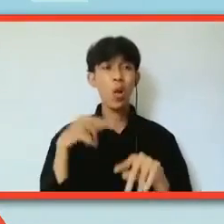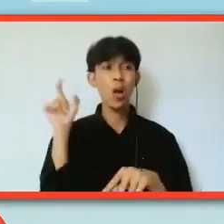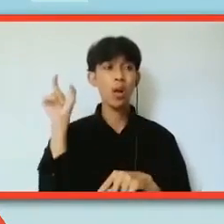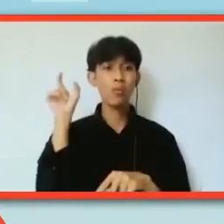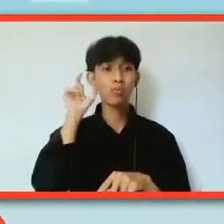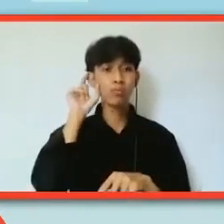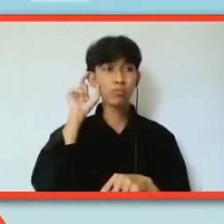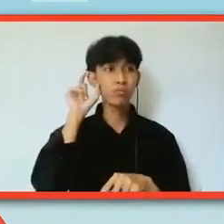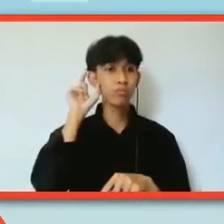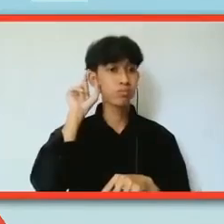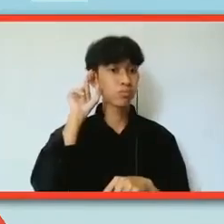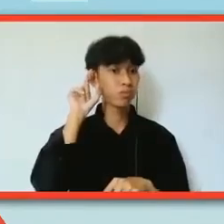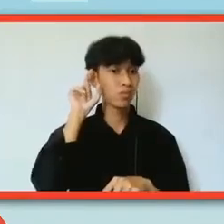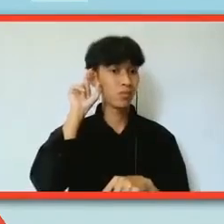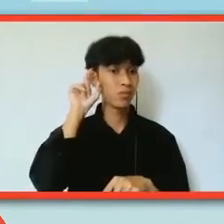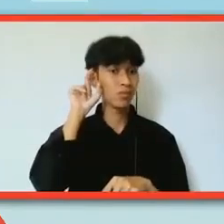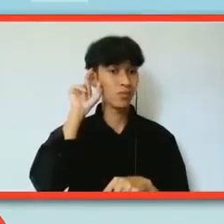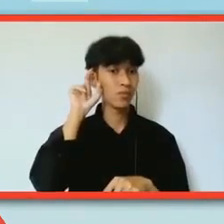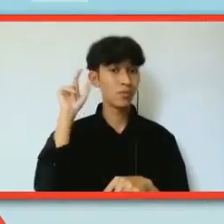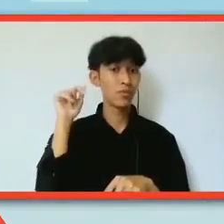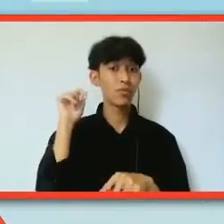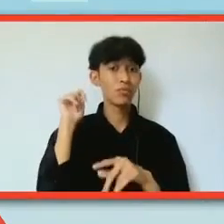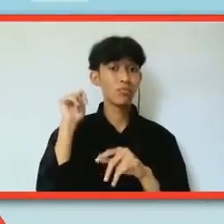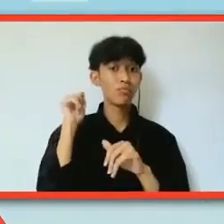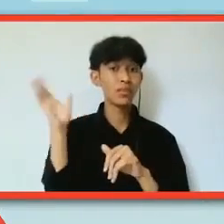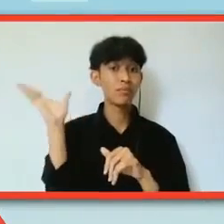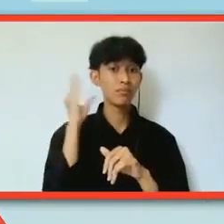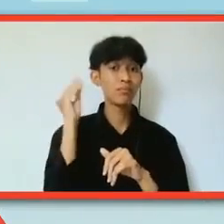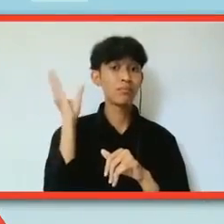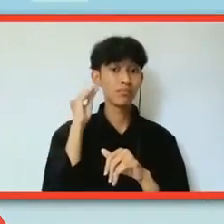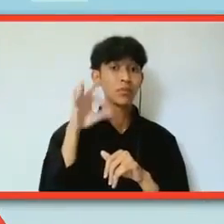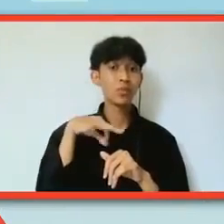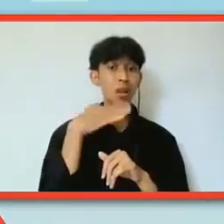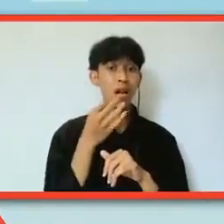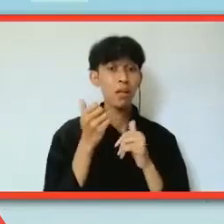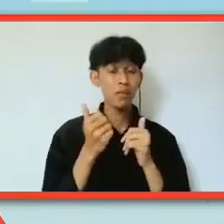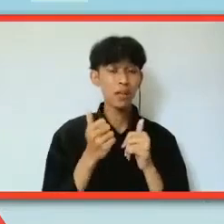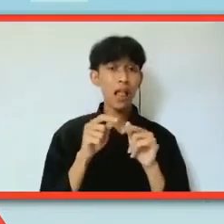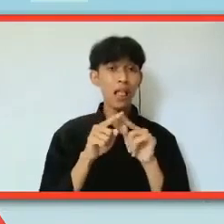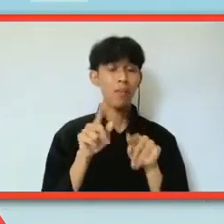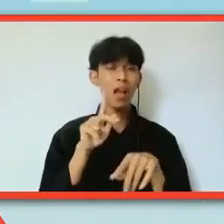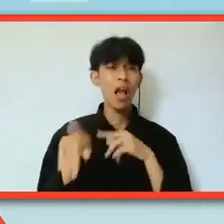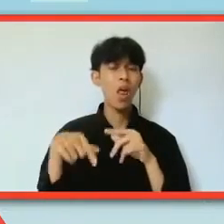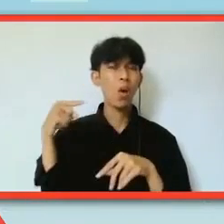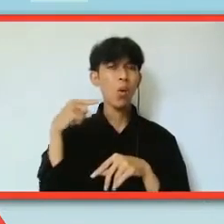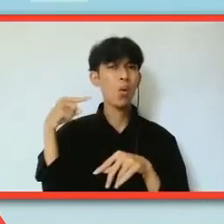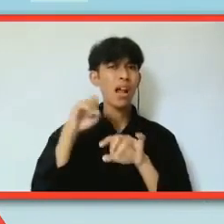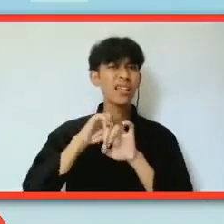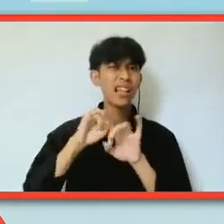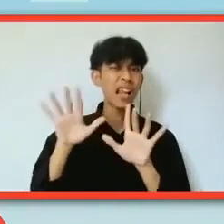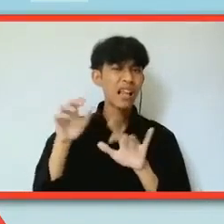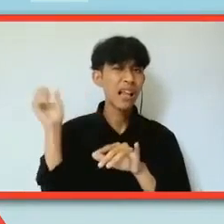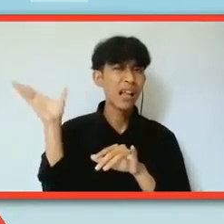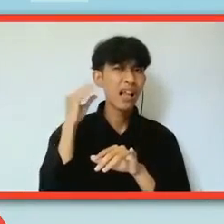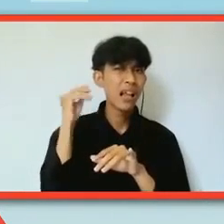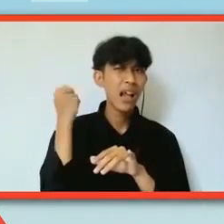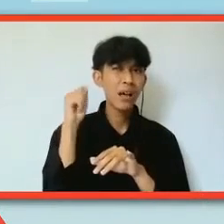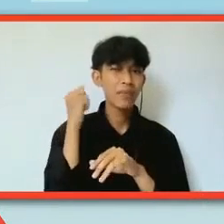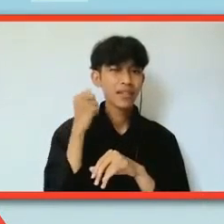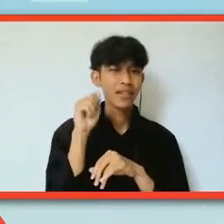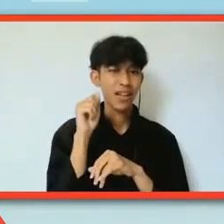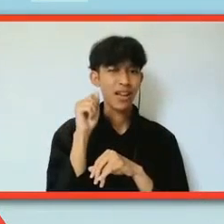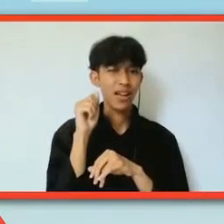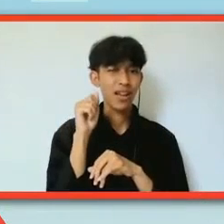menenggisah mendengarkan suara. Tapi kalau suaranya tidak jelas, itu tidak akan bisa terdengar juga. Bahasanya itu perlu